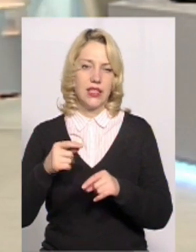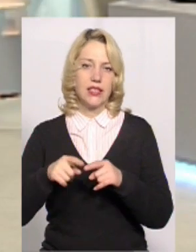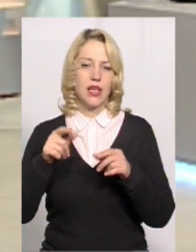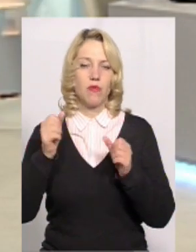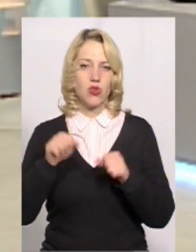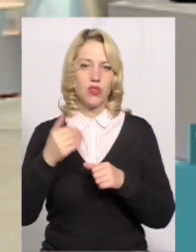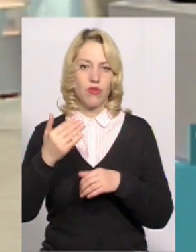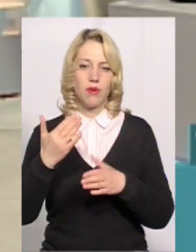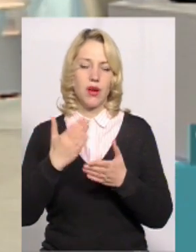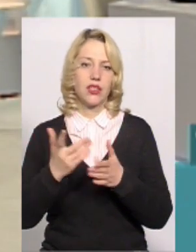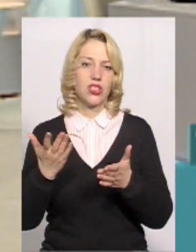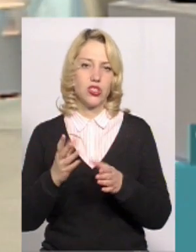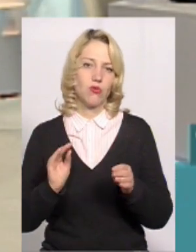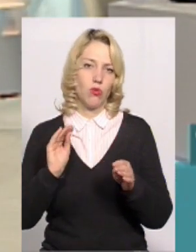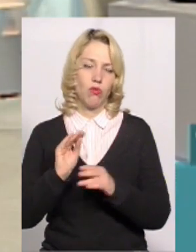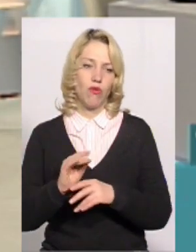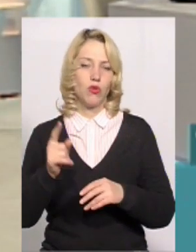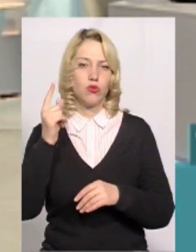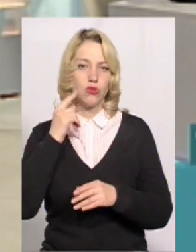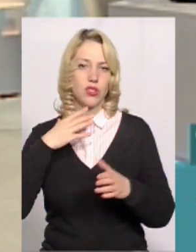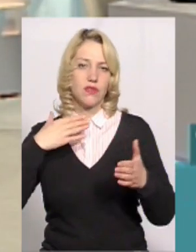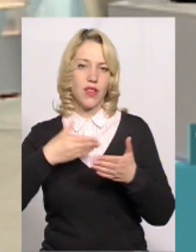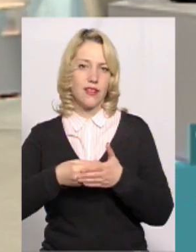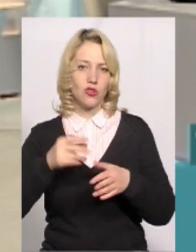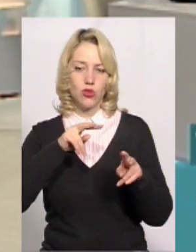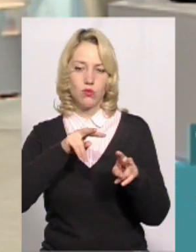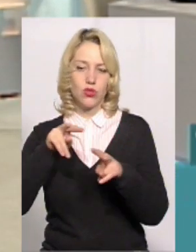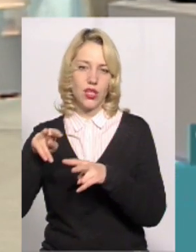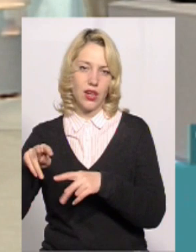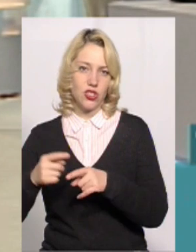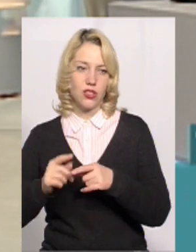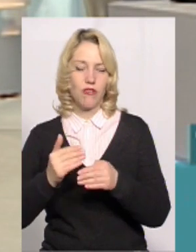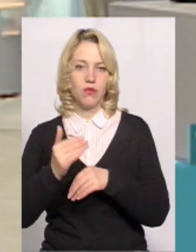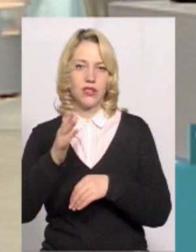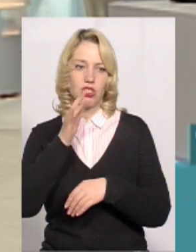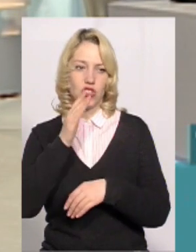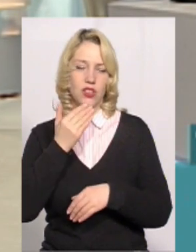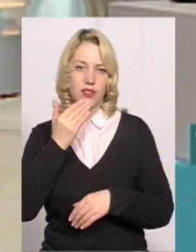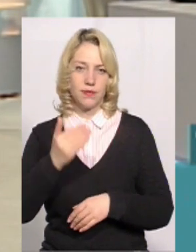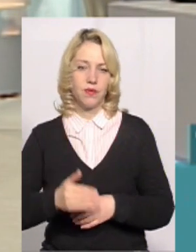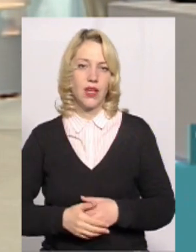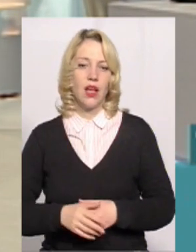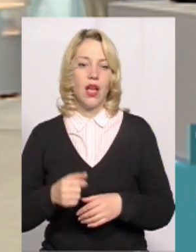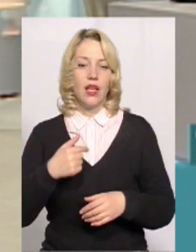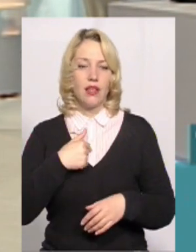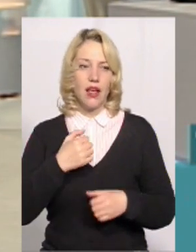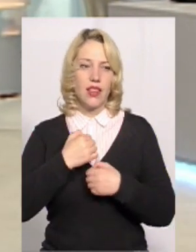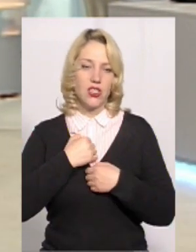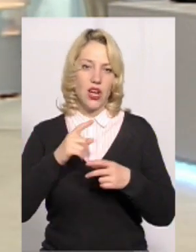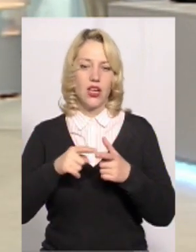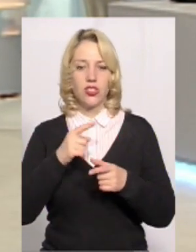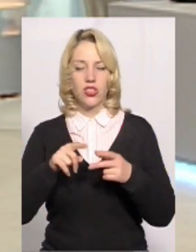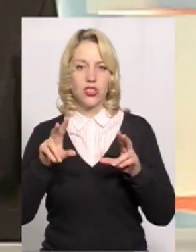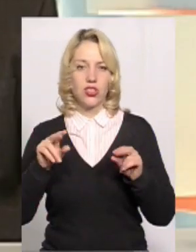можливо, маєте ще чим доповнити, почути з власного спостереження вже в більш пізній час? Ну, я, на жаль, чи на